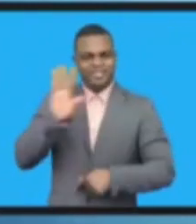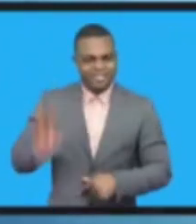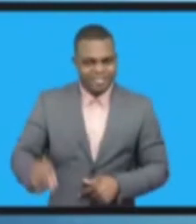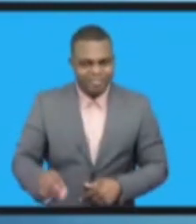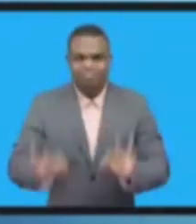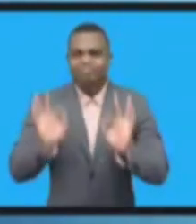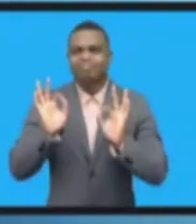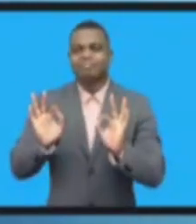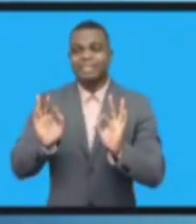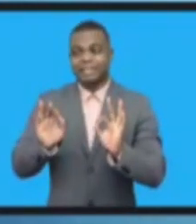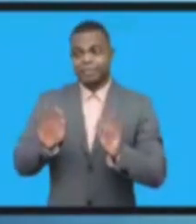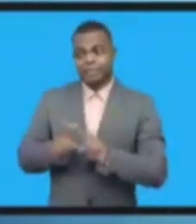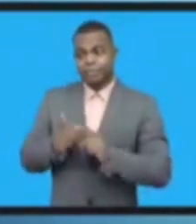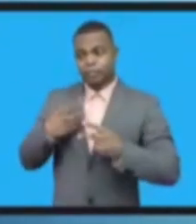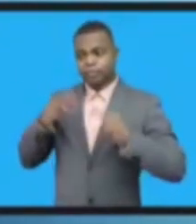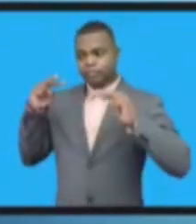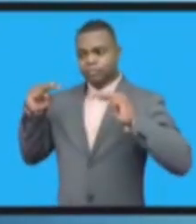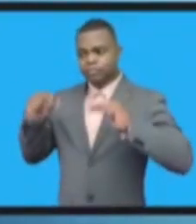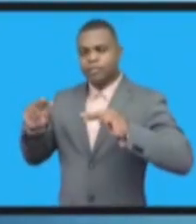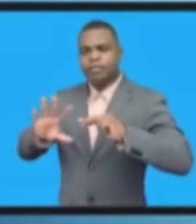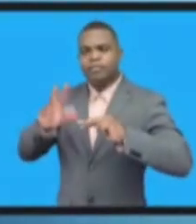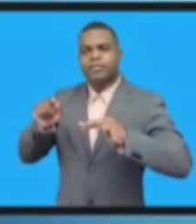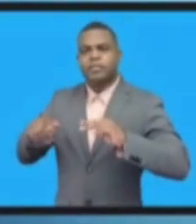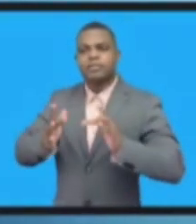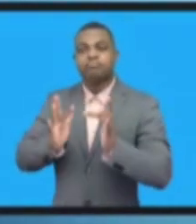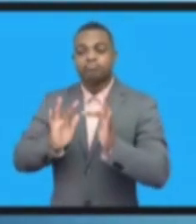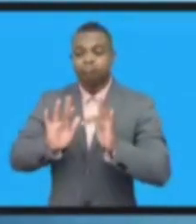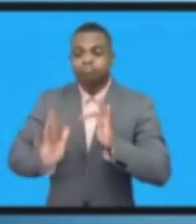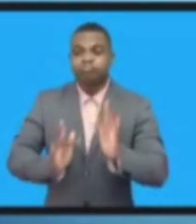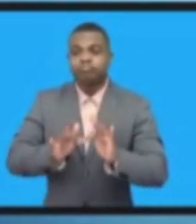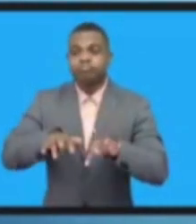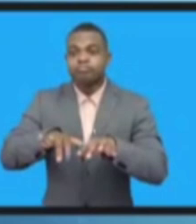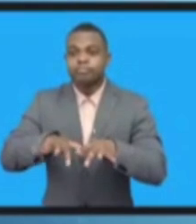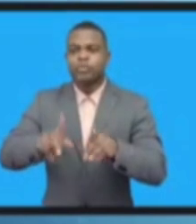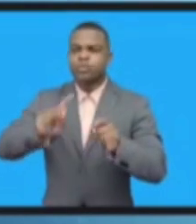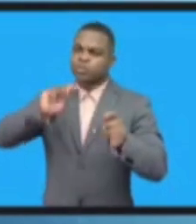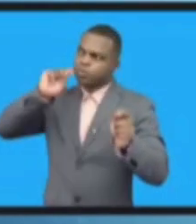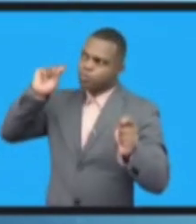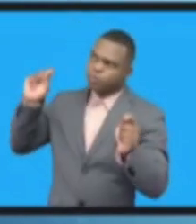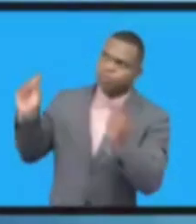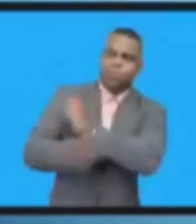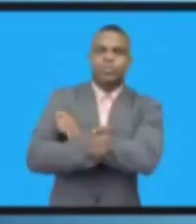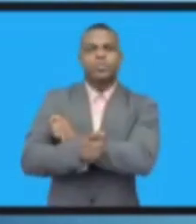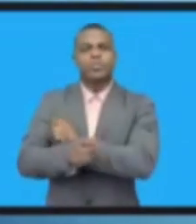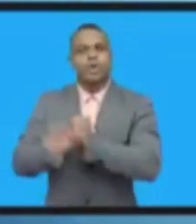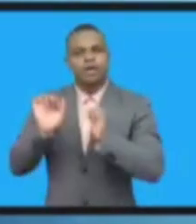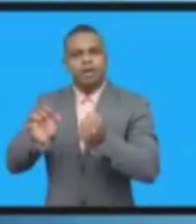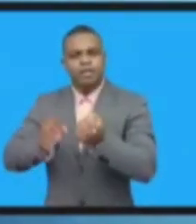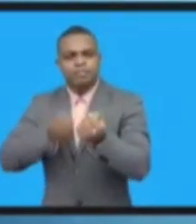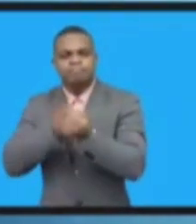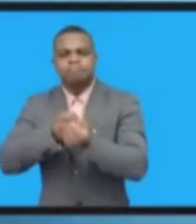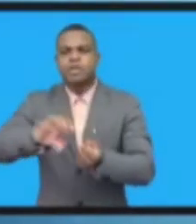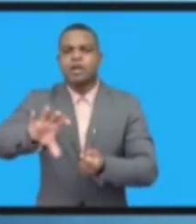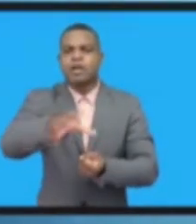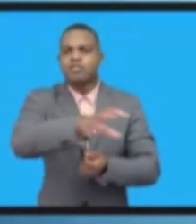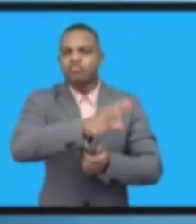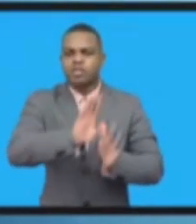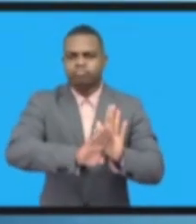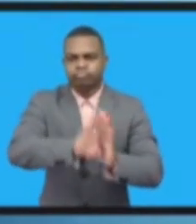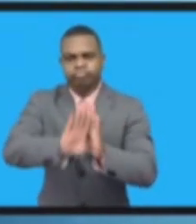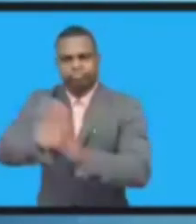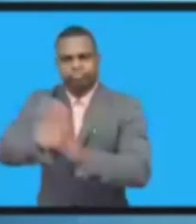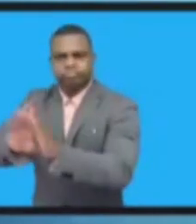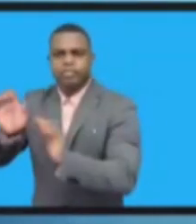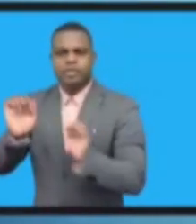и процветанию особенно велик. Несмотря на огромные сложности, с которыми мы сталкиваемся